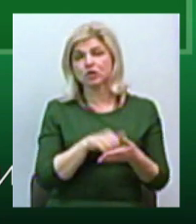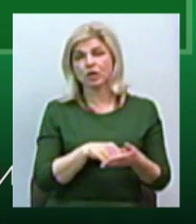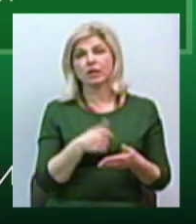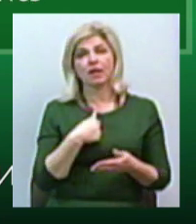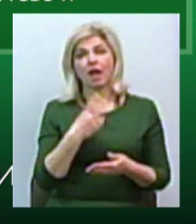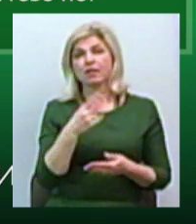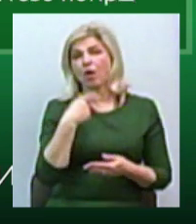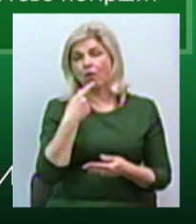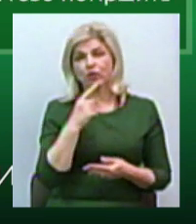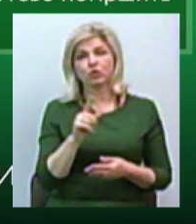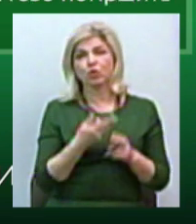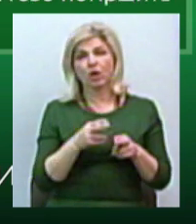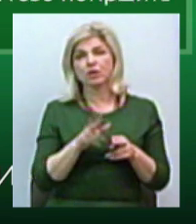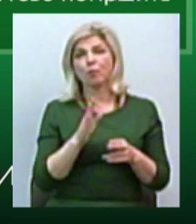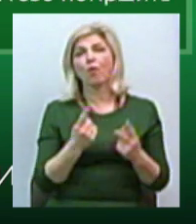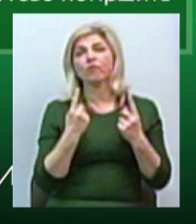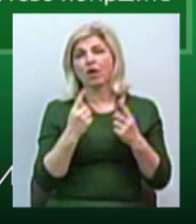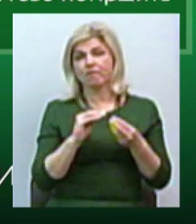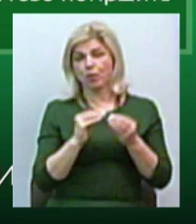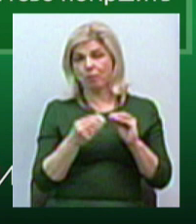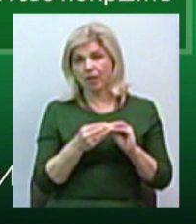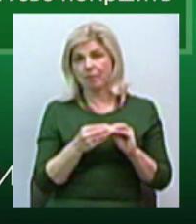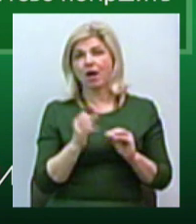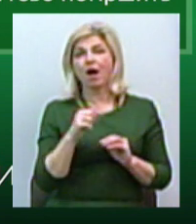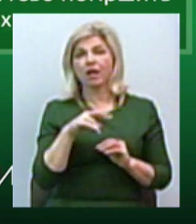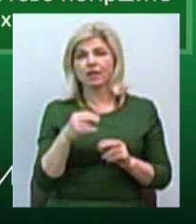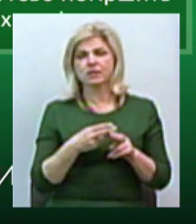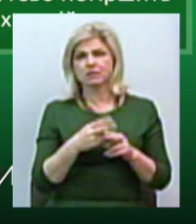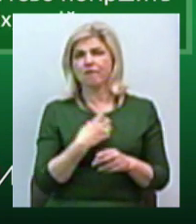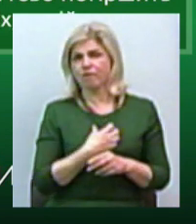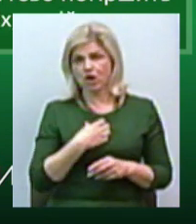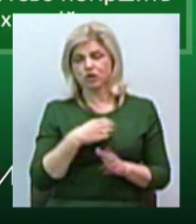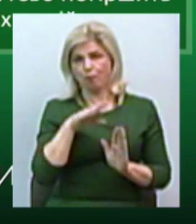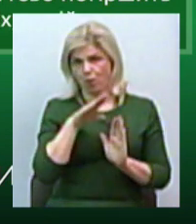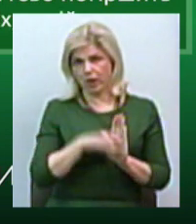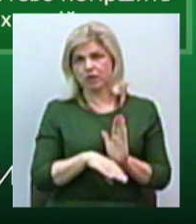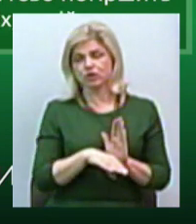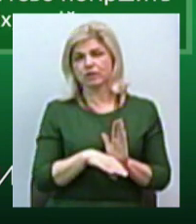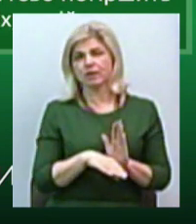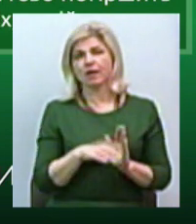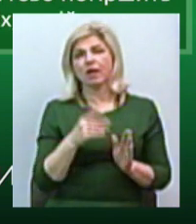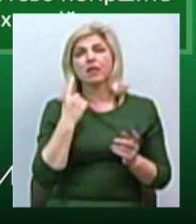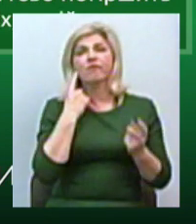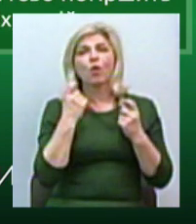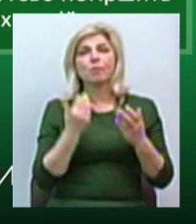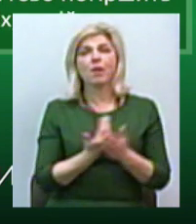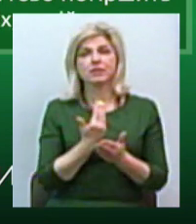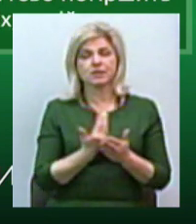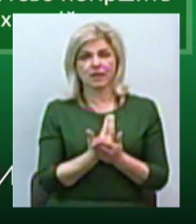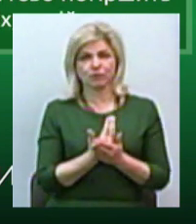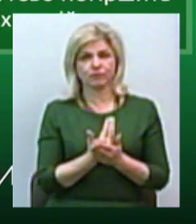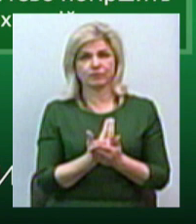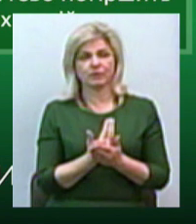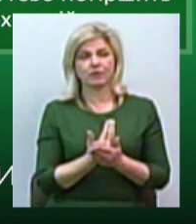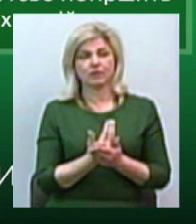щось занадто буде велика проблема, але це суттєво погіршить інформаційну складову